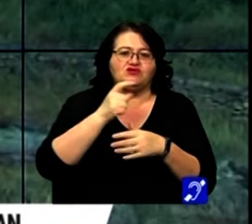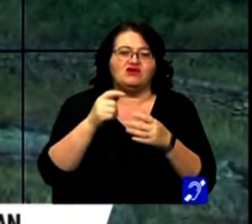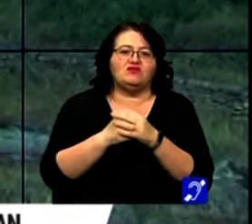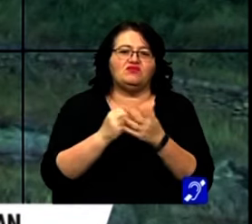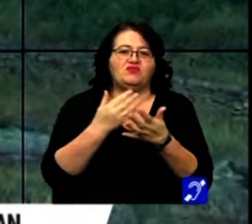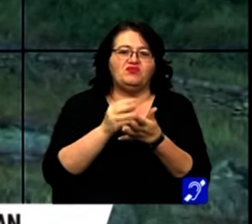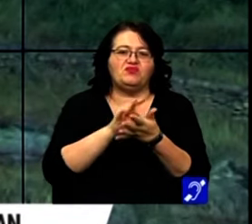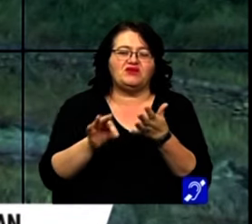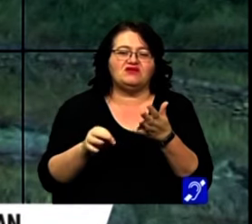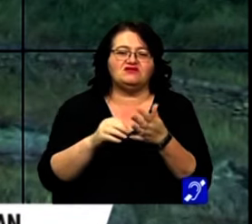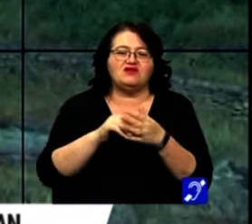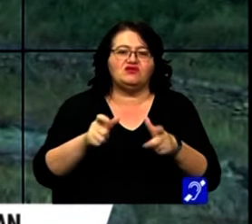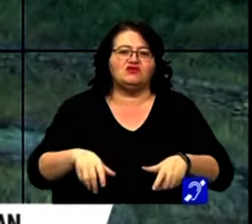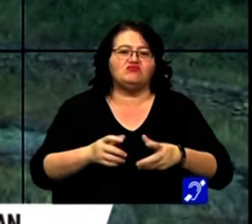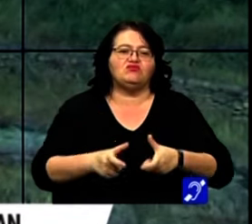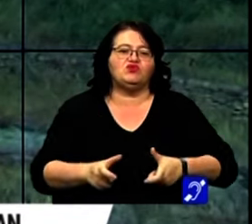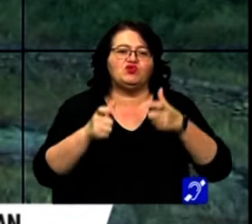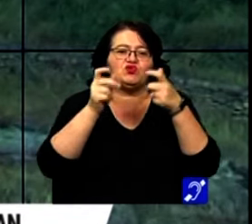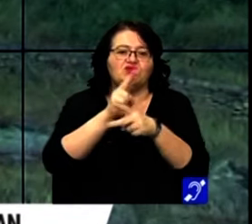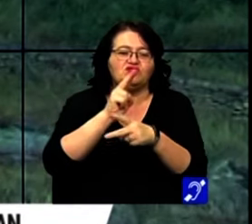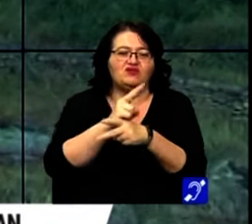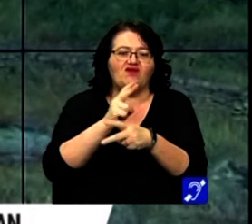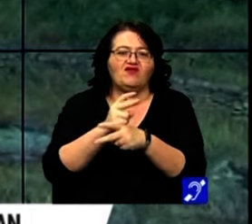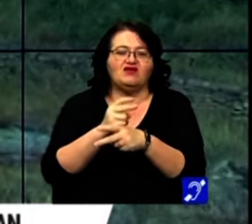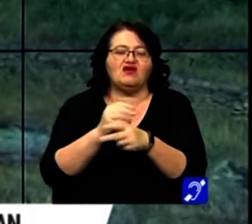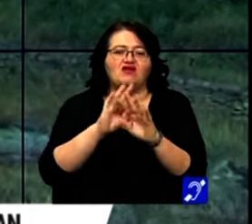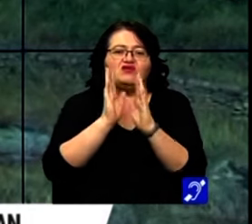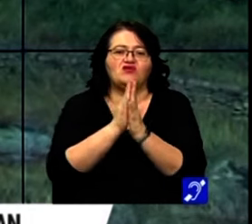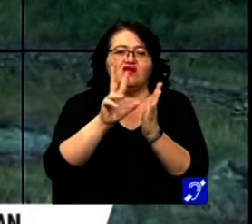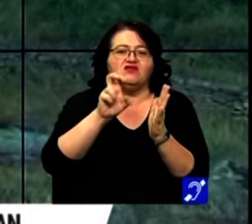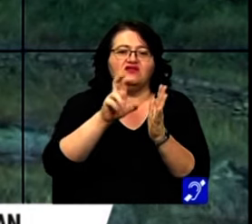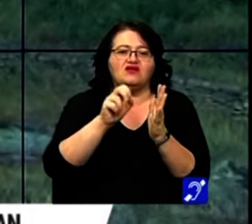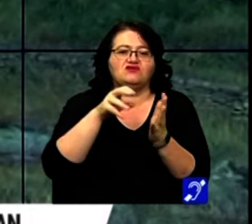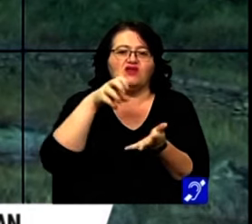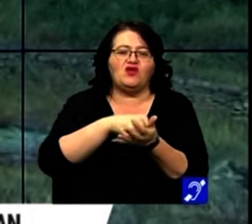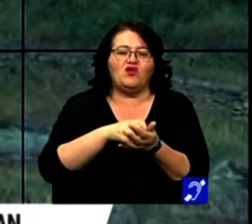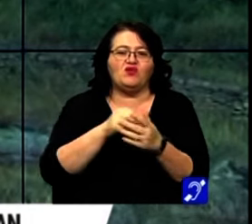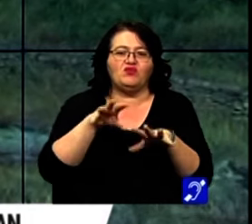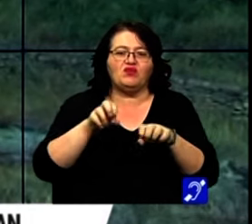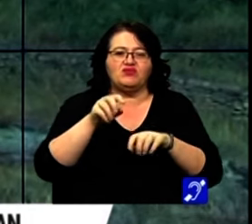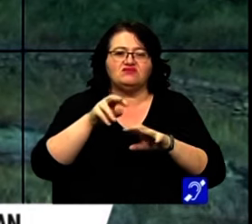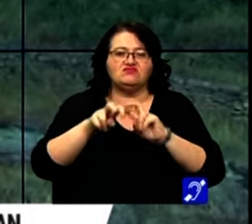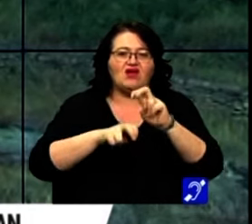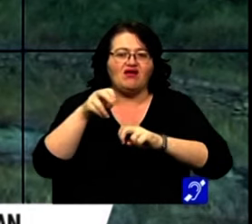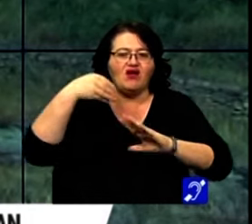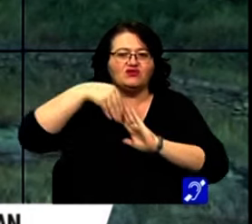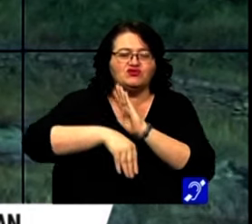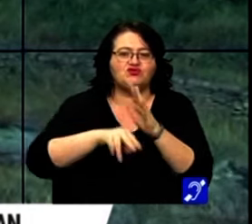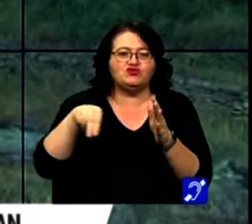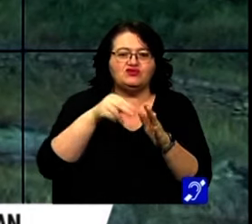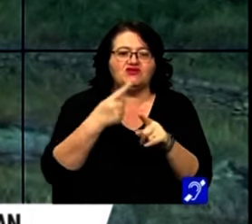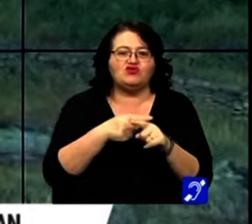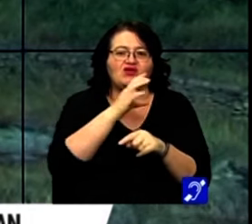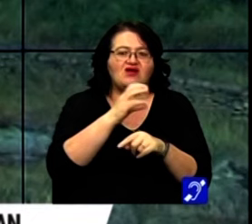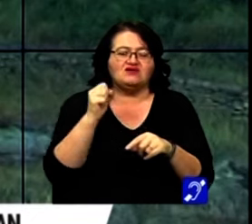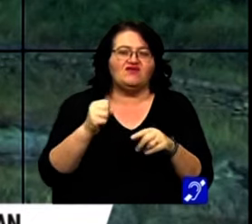romane, fortificații, turnuri de supraveghiere. În total, peste 300 de situri arheologice din mai multe județe, printre care